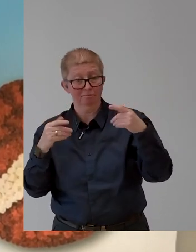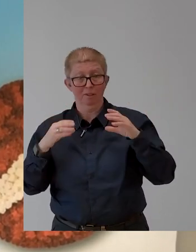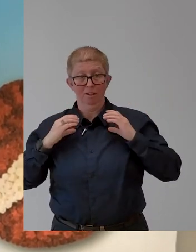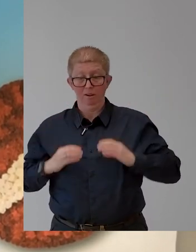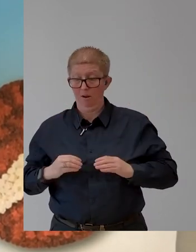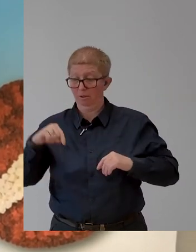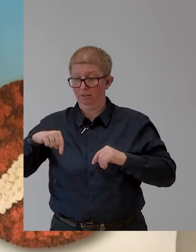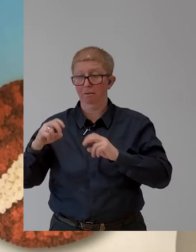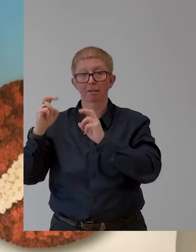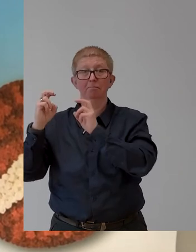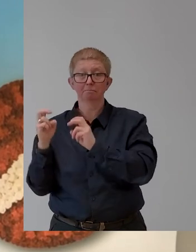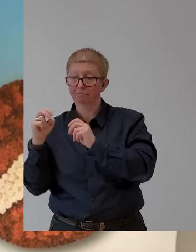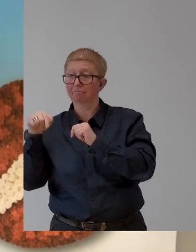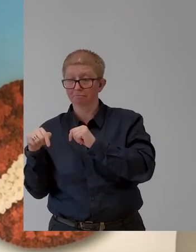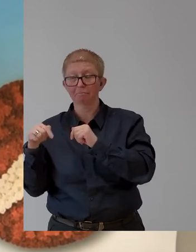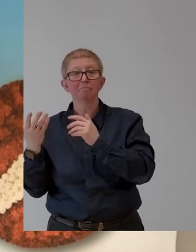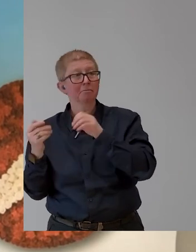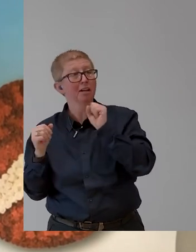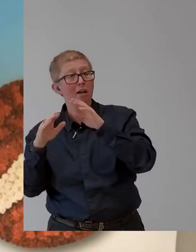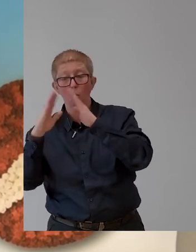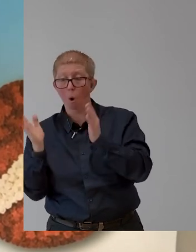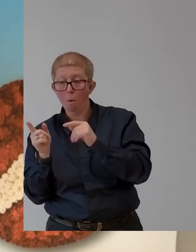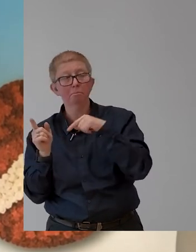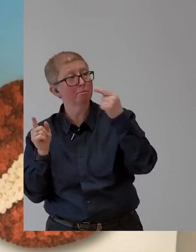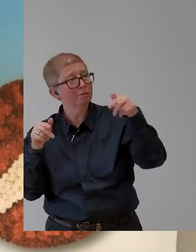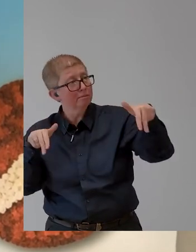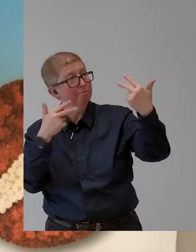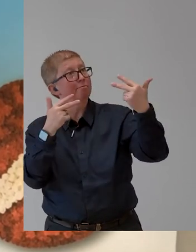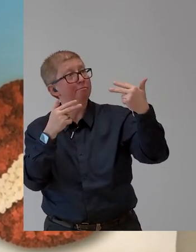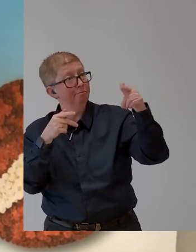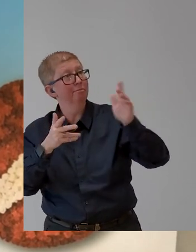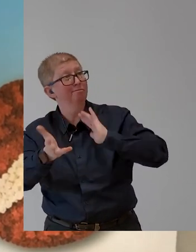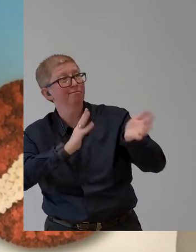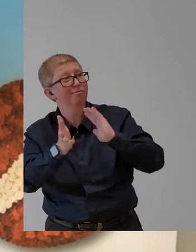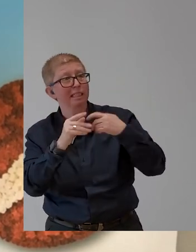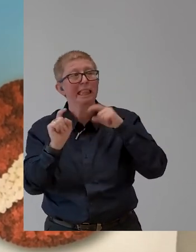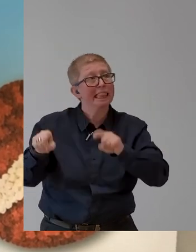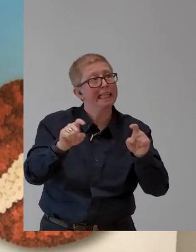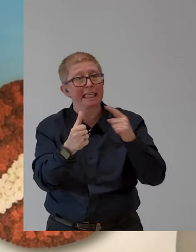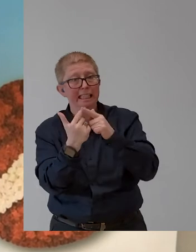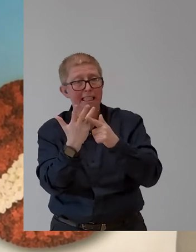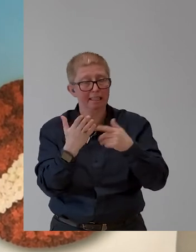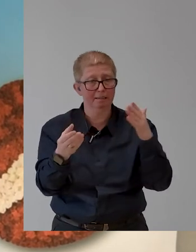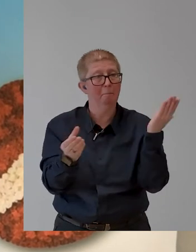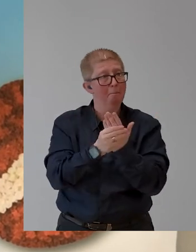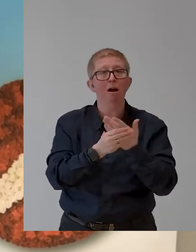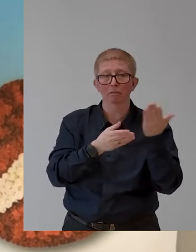Austria. And the fact that 100% of our 122 branches